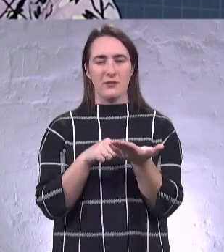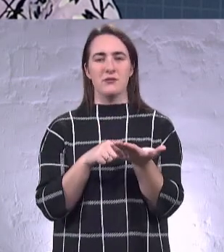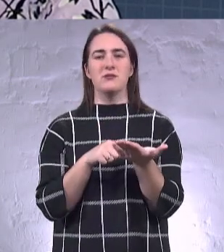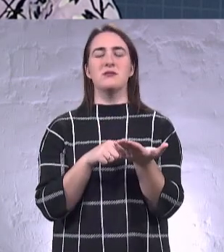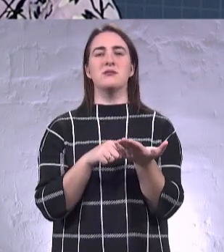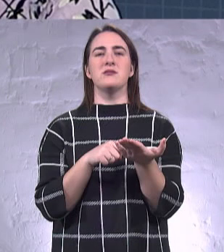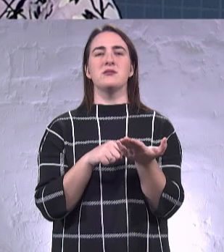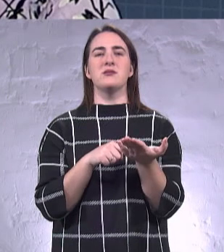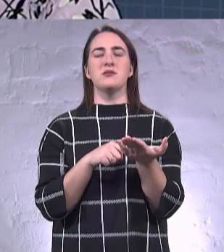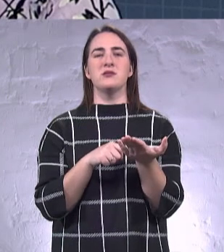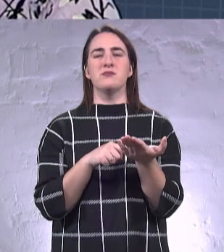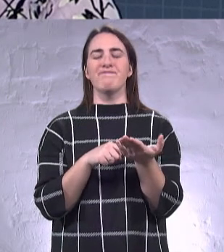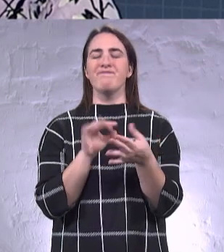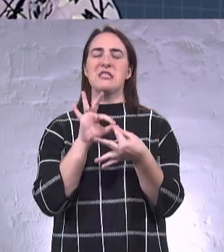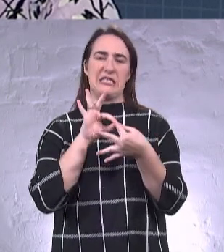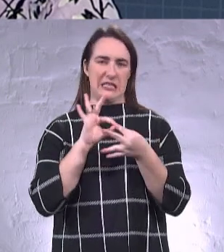доволі складне.